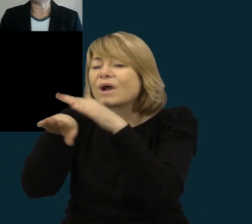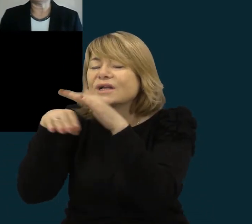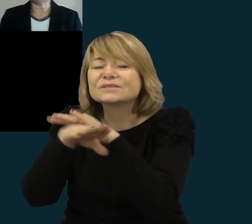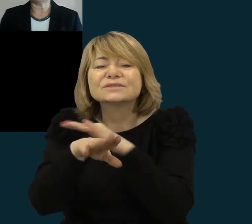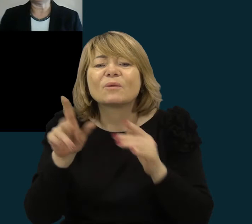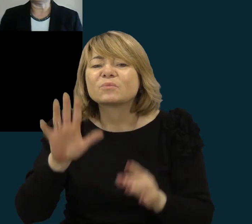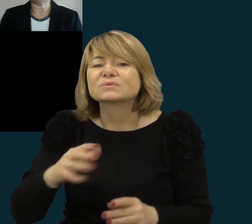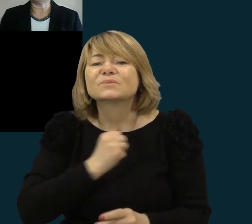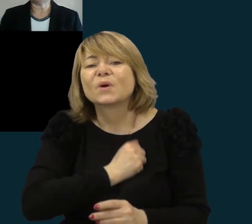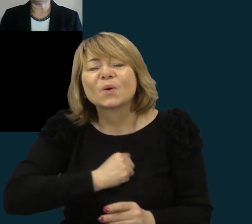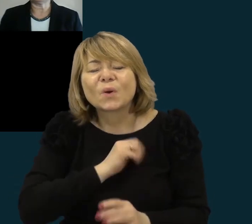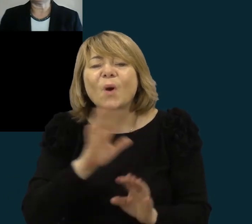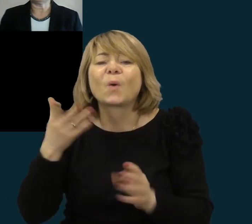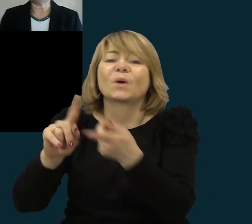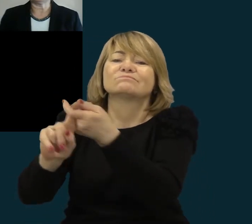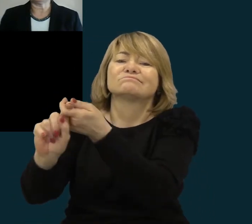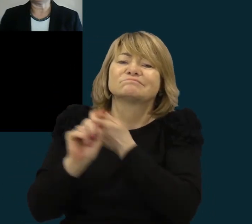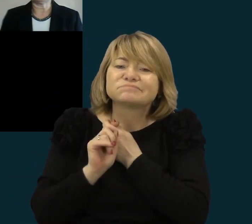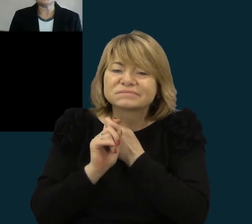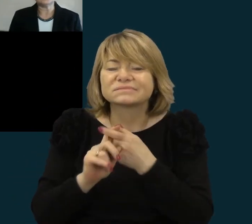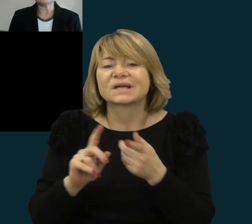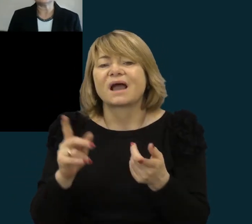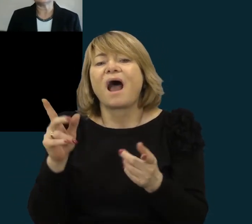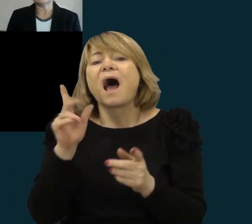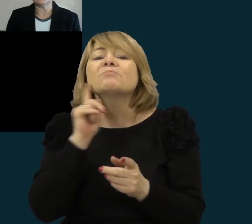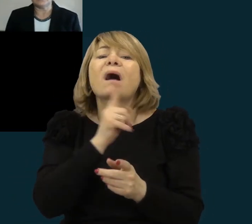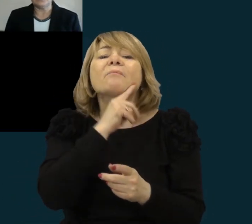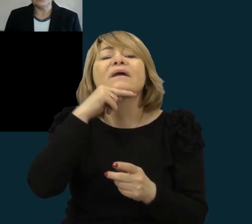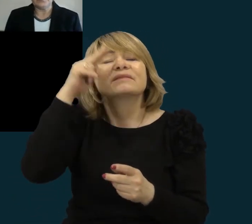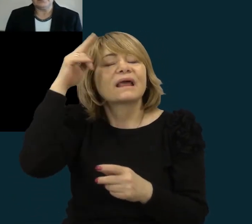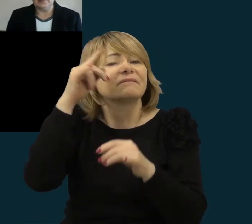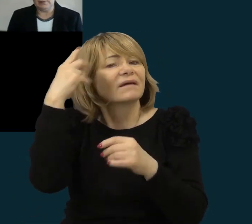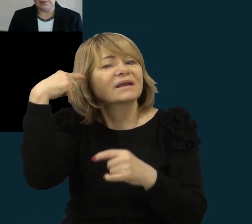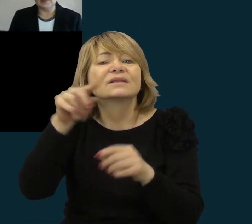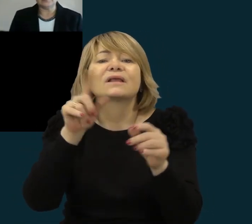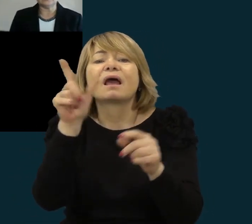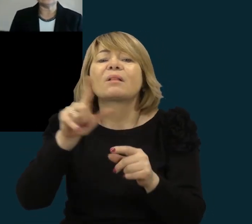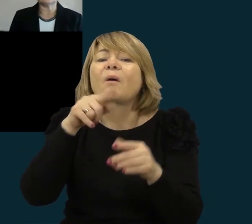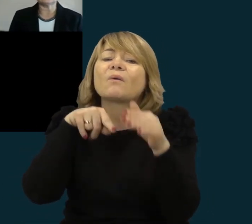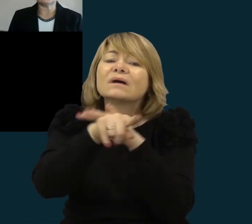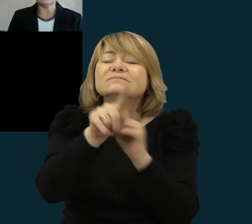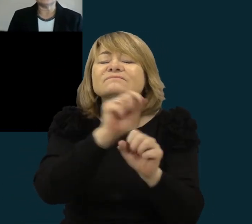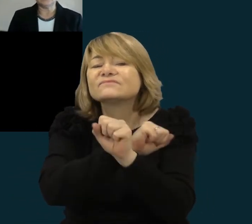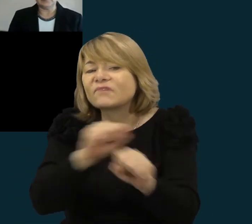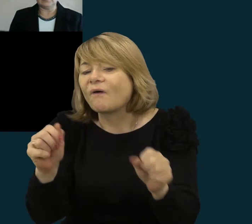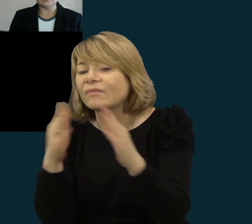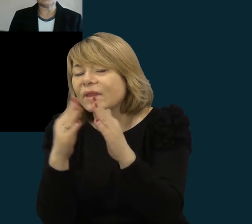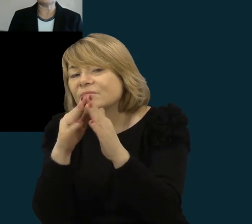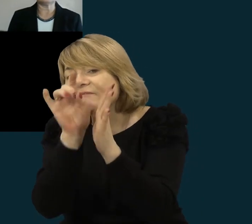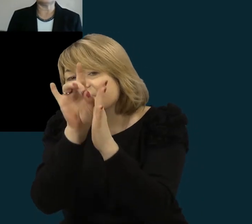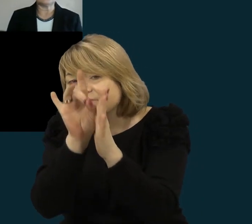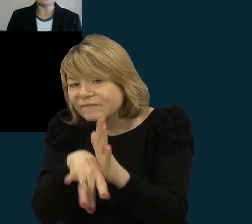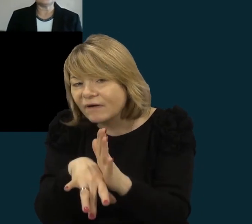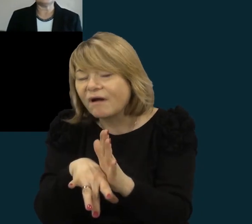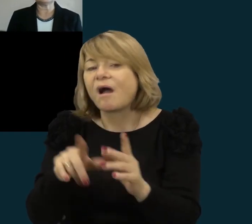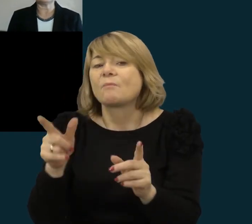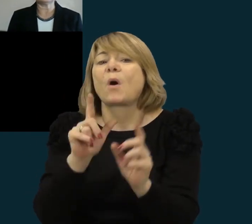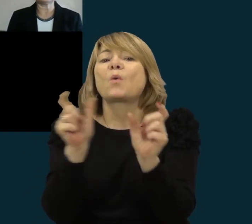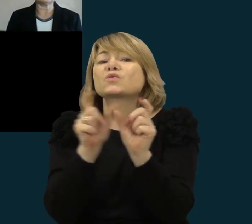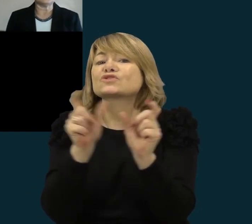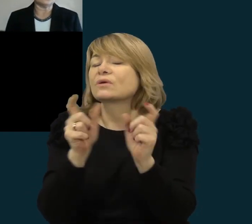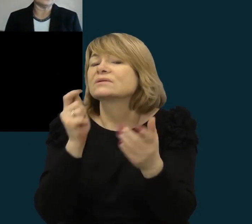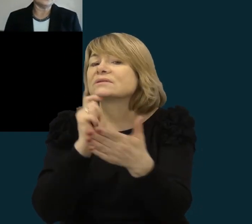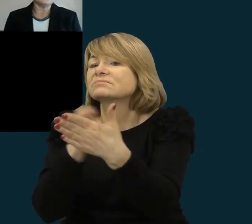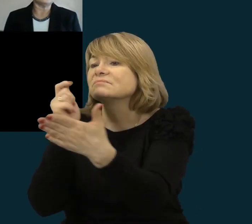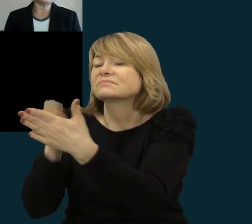užsikrėtimo riziką. Galbūt kitų neišleis ir tevai eiti, sakykim, ten atlikinėti tas